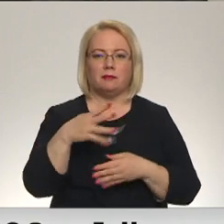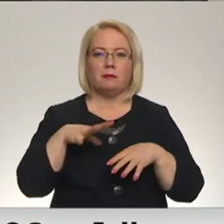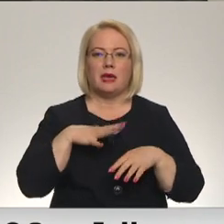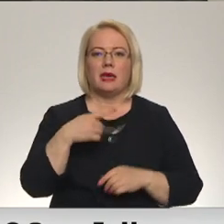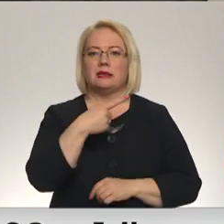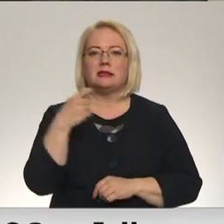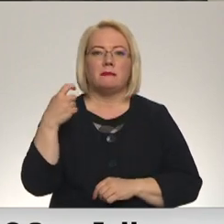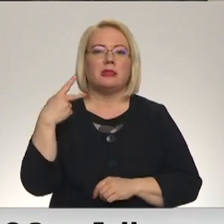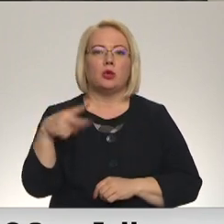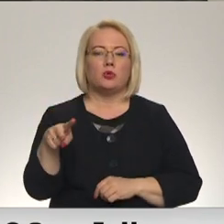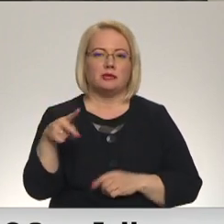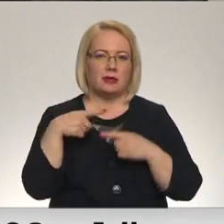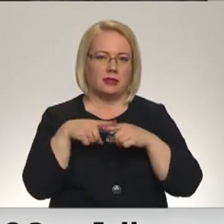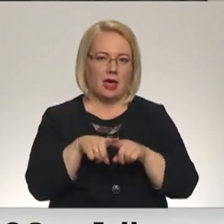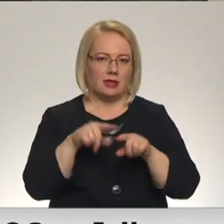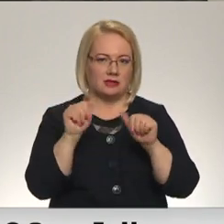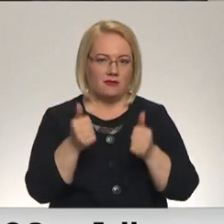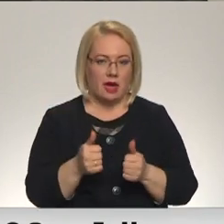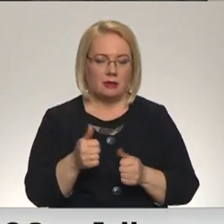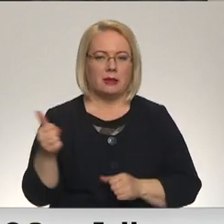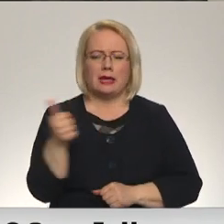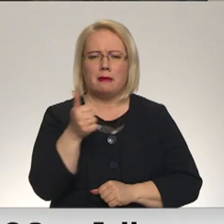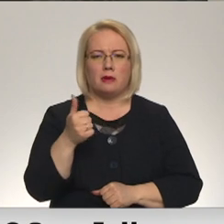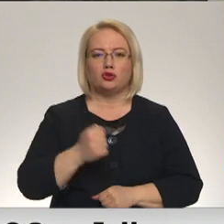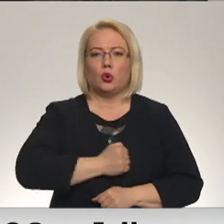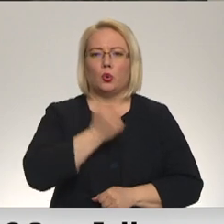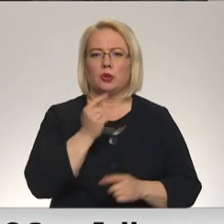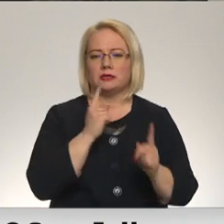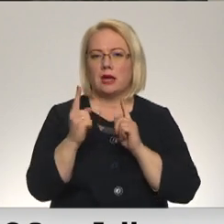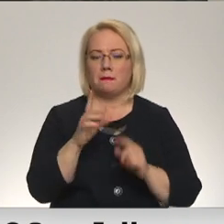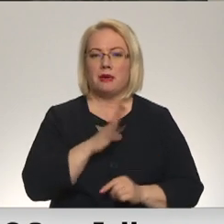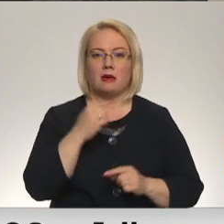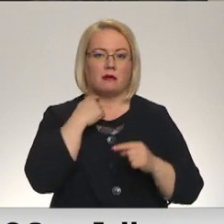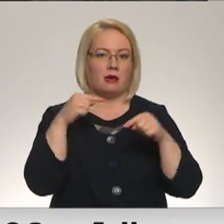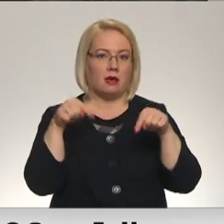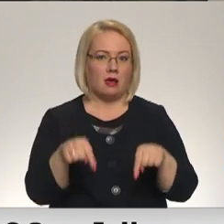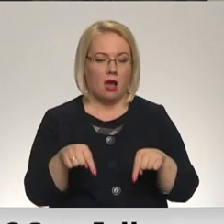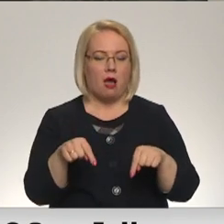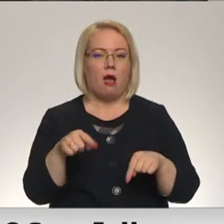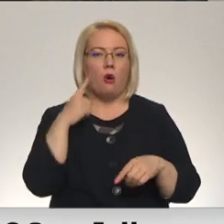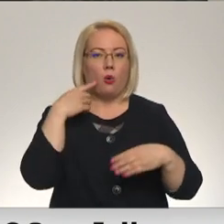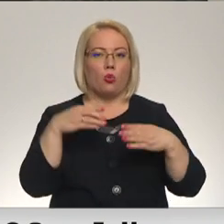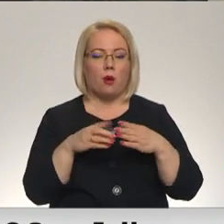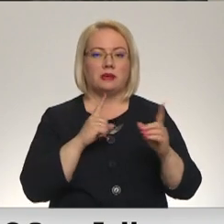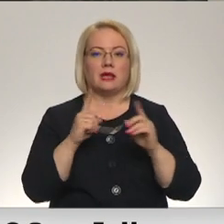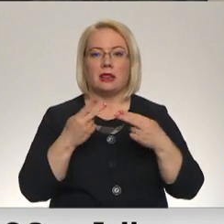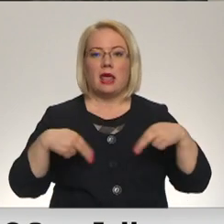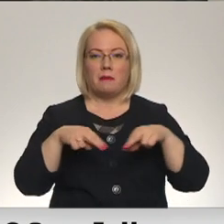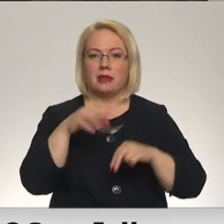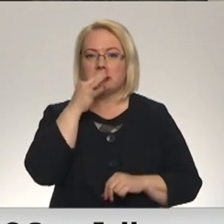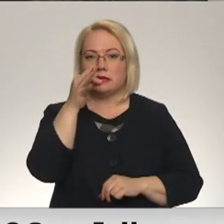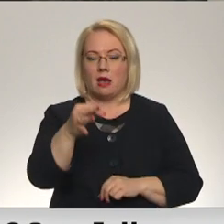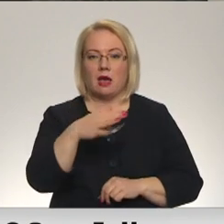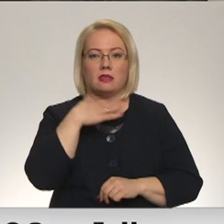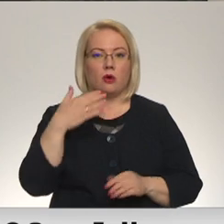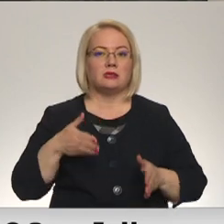tehnikas vienības. Bet īpaši apgrūtināta satiksma bija Rīgā. Domas satiksmes departamentā dzīsta, ka vairākas